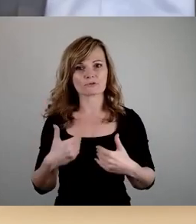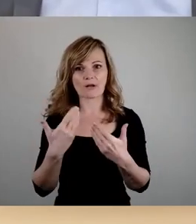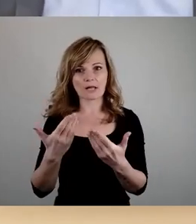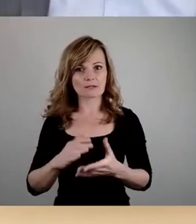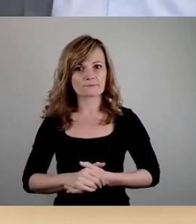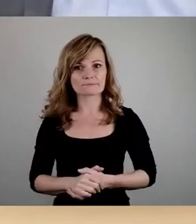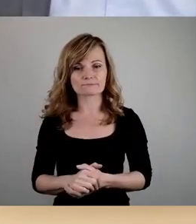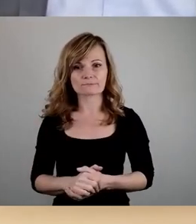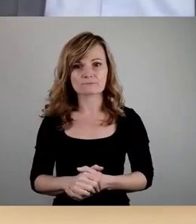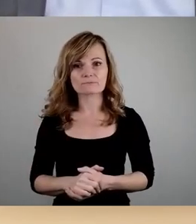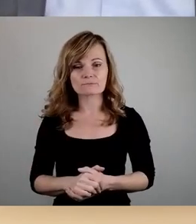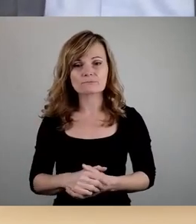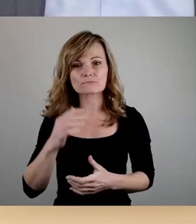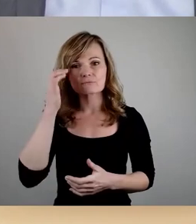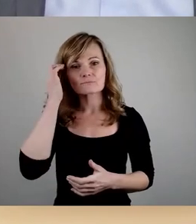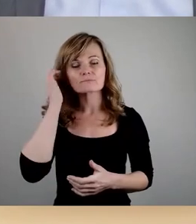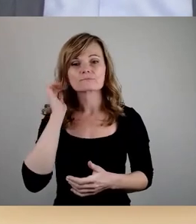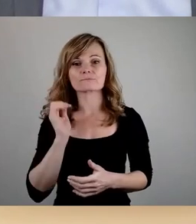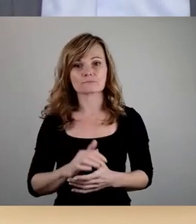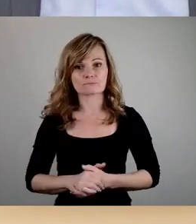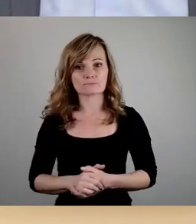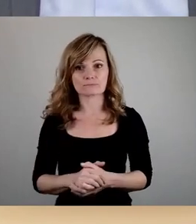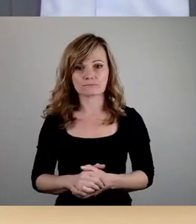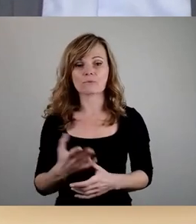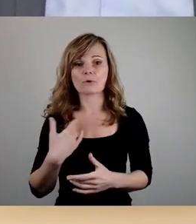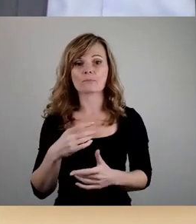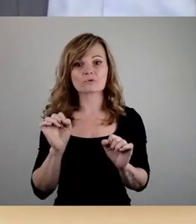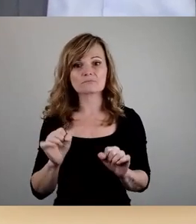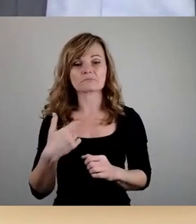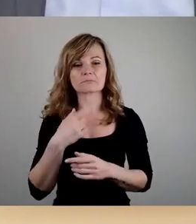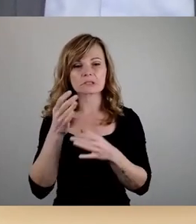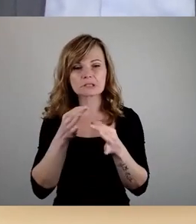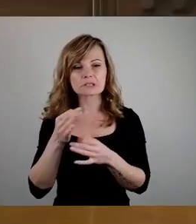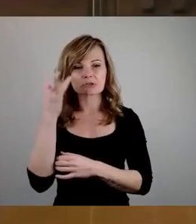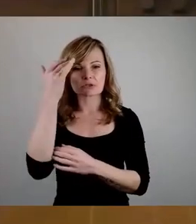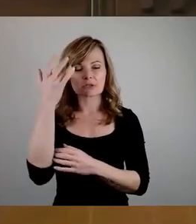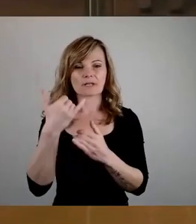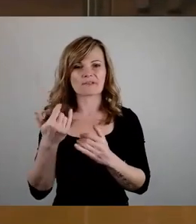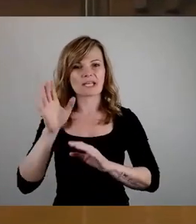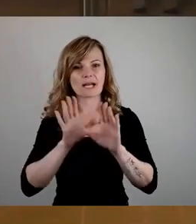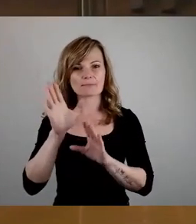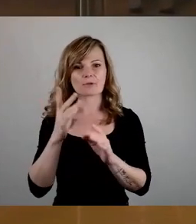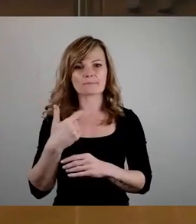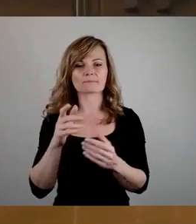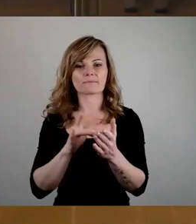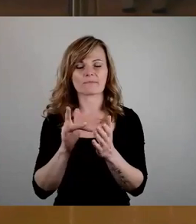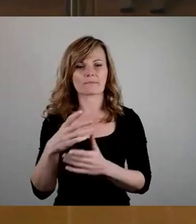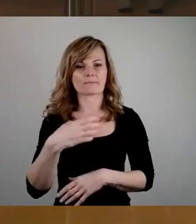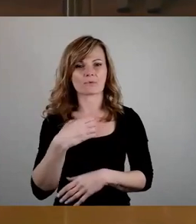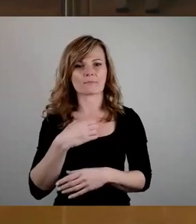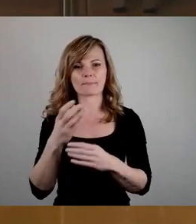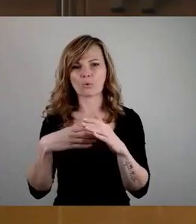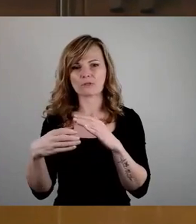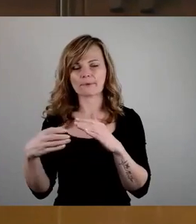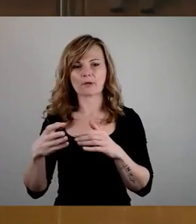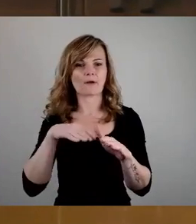Dann erklären Sie mal Ihr Abstimmungsverhalten. Ich muss gestehen, dass ich sehr intensiv darüber nachgedacht habe, wie man hier abstimmt, weil wir das Problem der Unterbringung der Geflüchteten oder